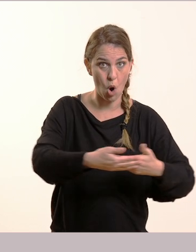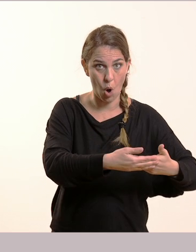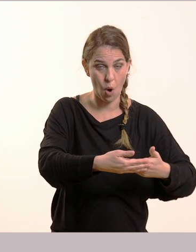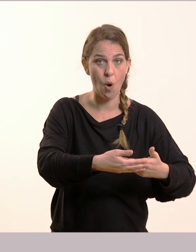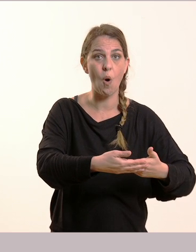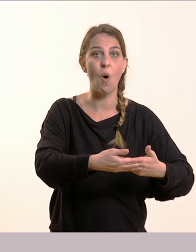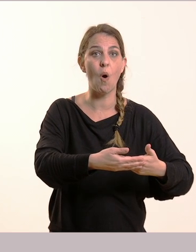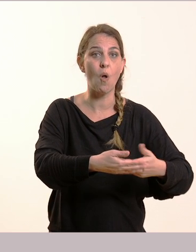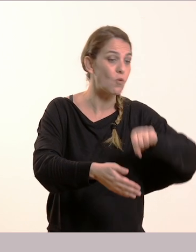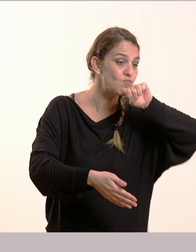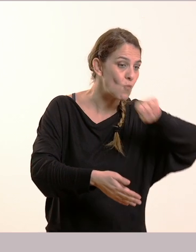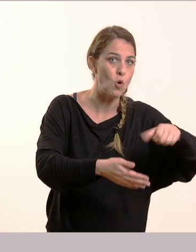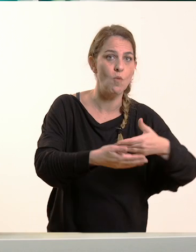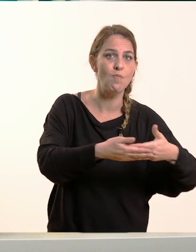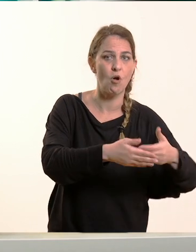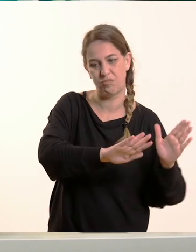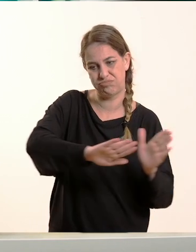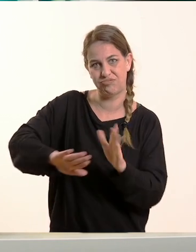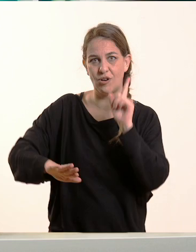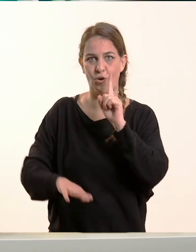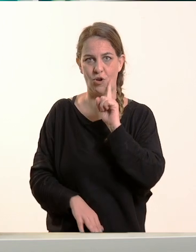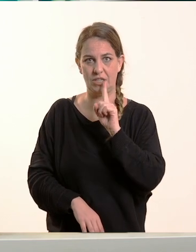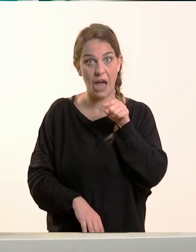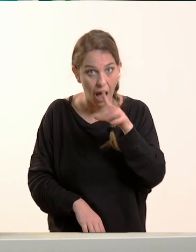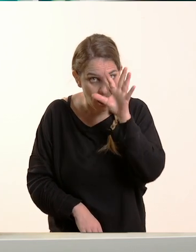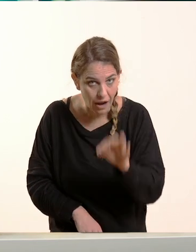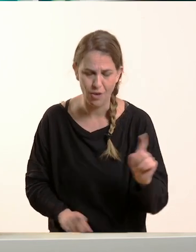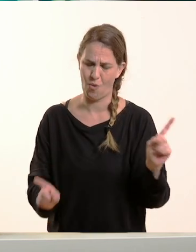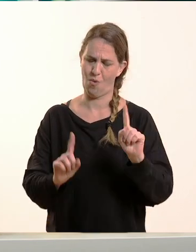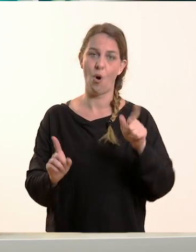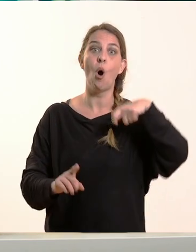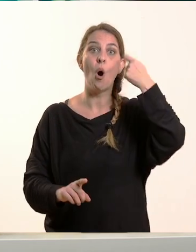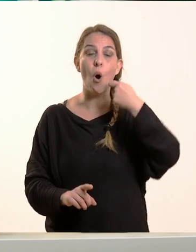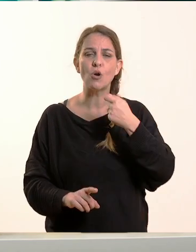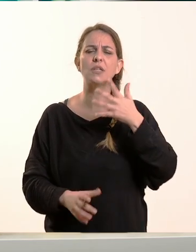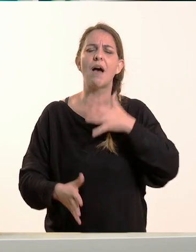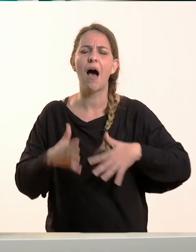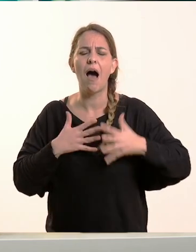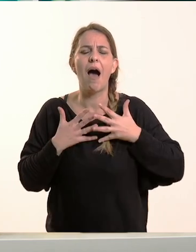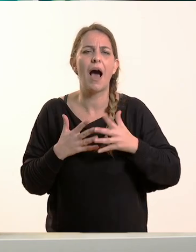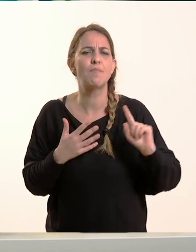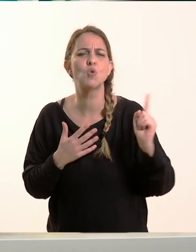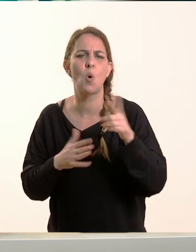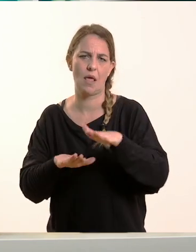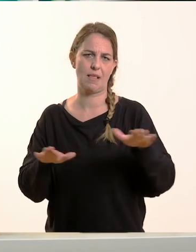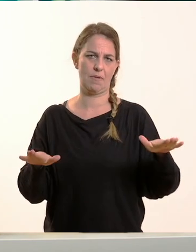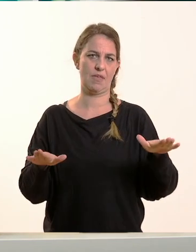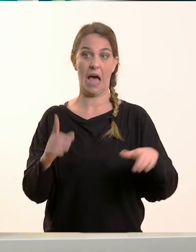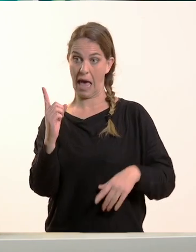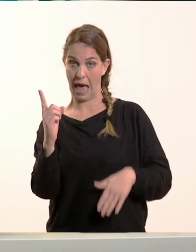αλήθεια αυτό, παιδιά. Όχι. Οι γονείς μας μας αγαπούν όλους το ίδιο. Δεν αγαπούν το ένα τους παιδάκι